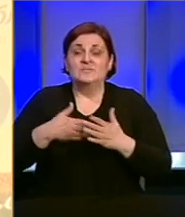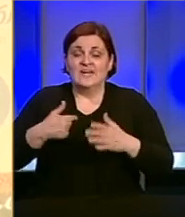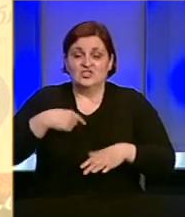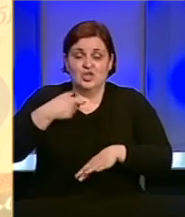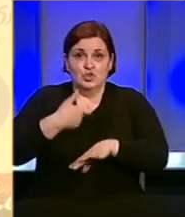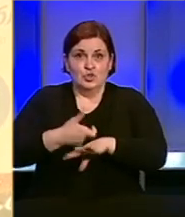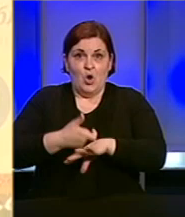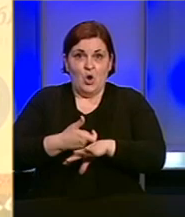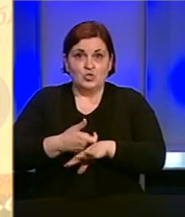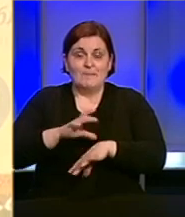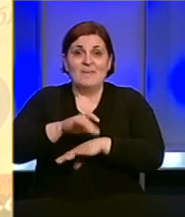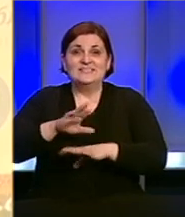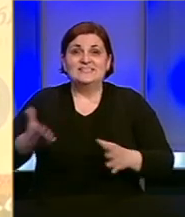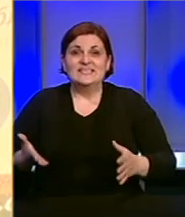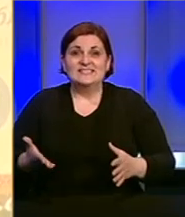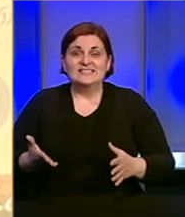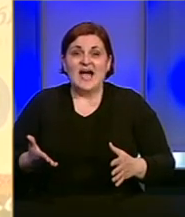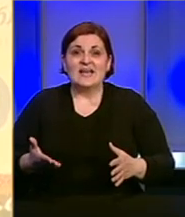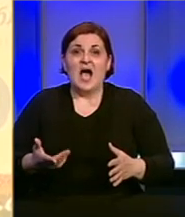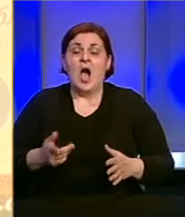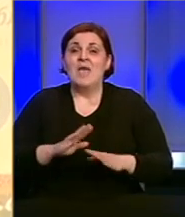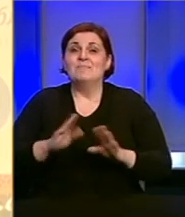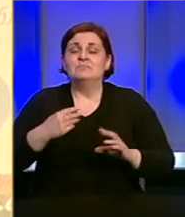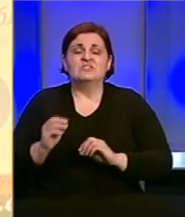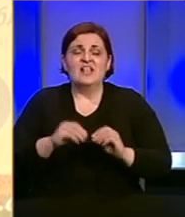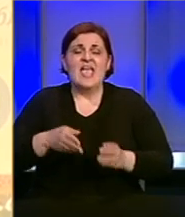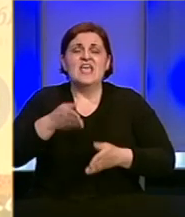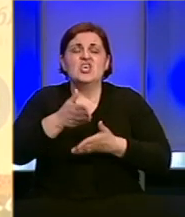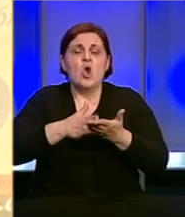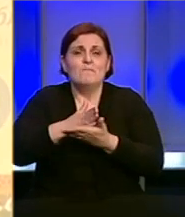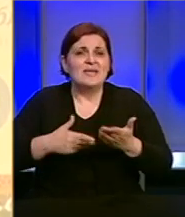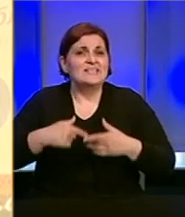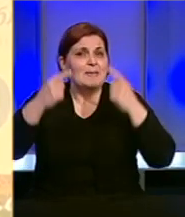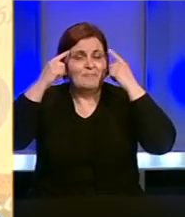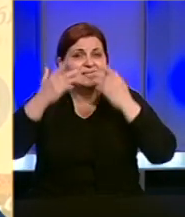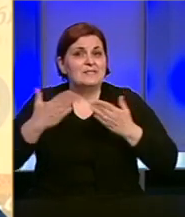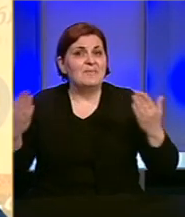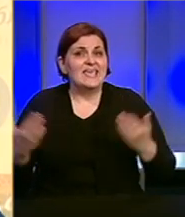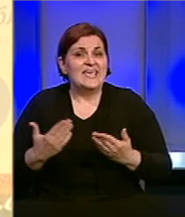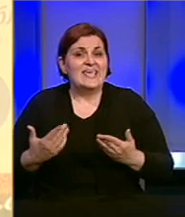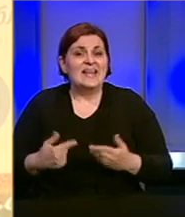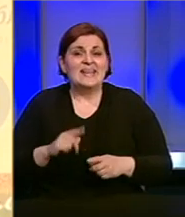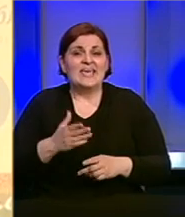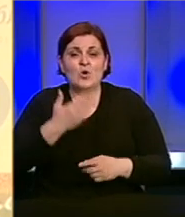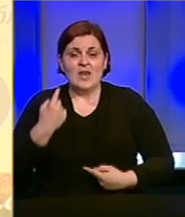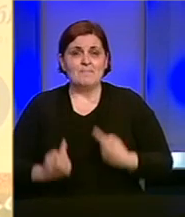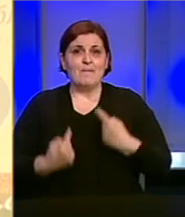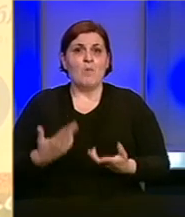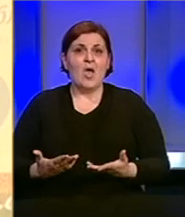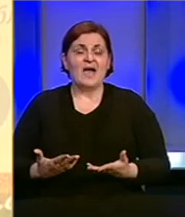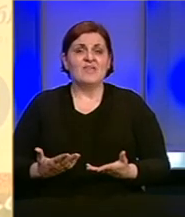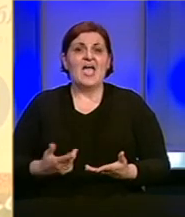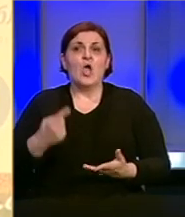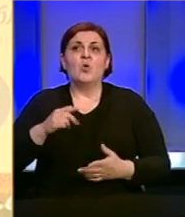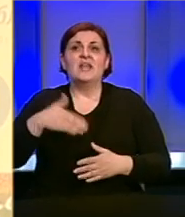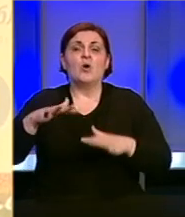ljekara se stara je ogromna. I mi smo sve te ljude zbrinuli i te operisali. I mi ne znamo da li je neki asimptomatski koji je sutra će ležati još 10